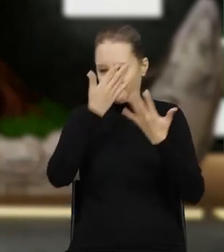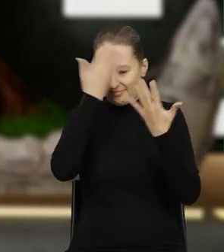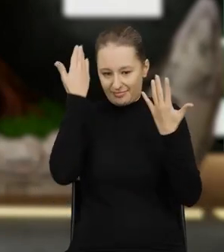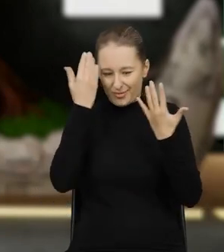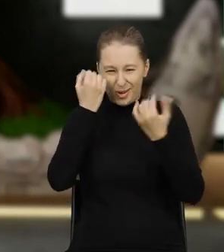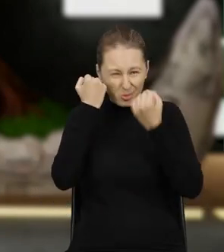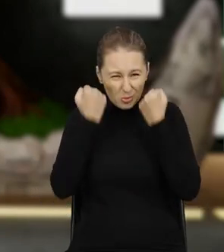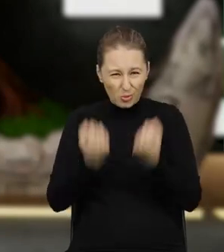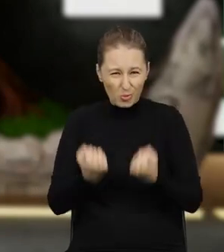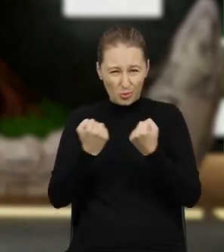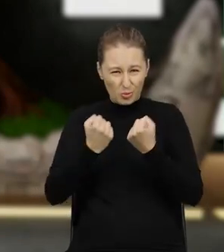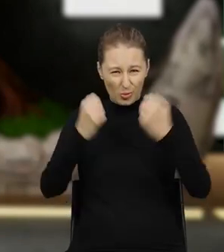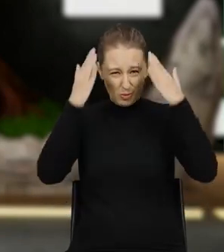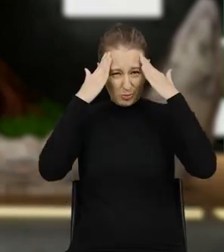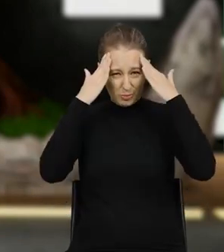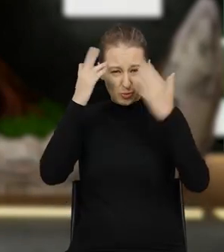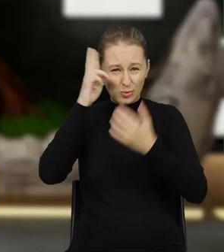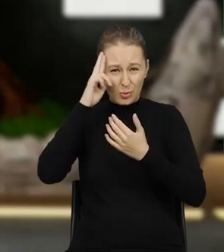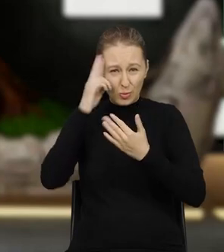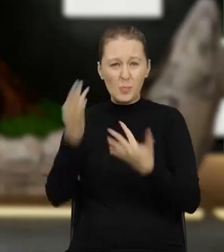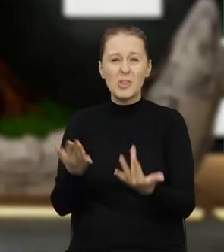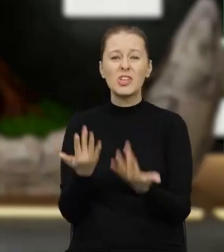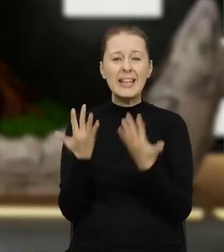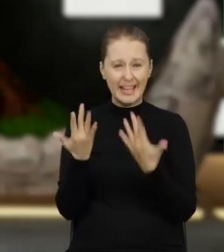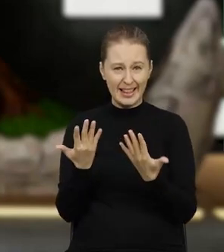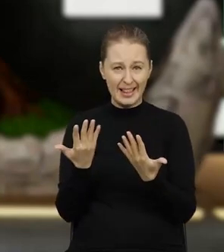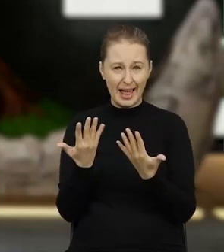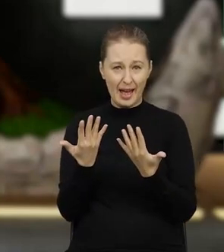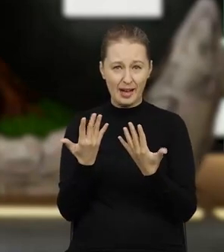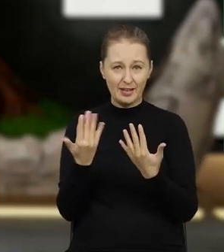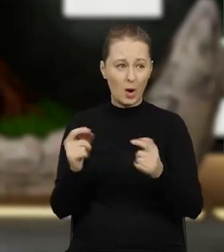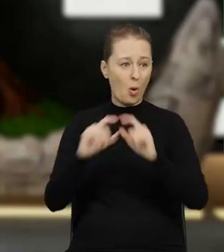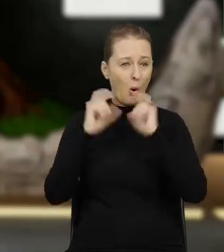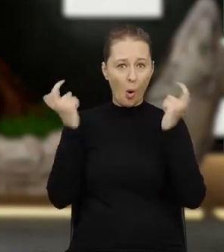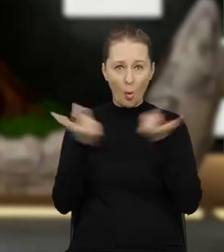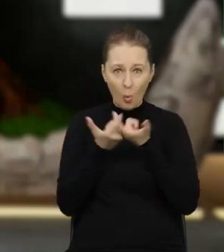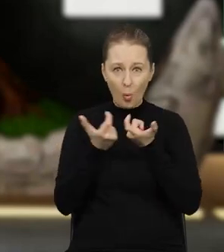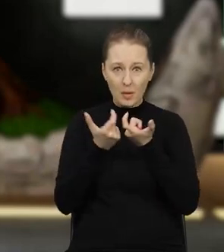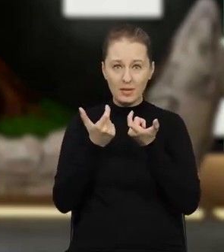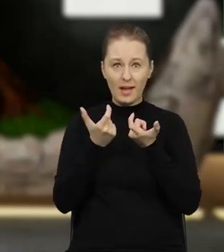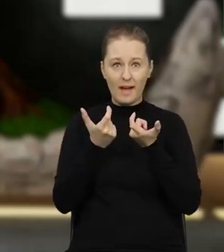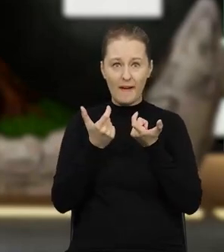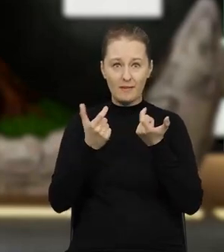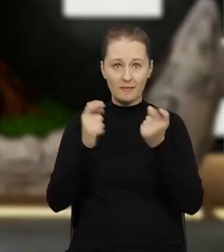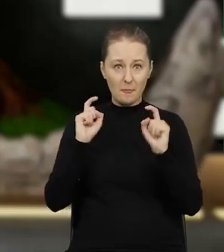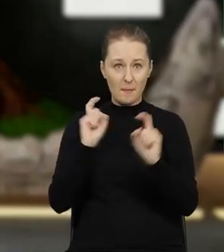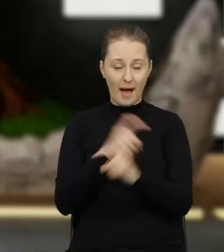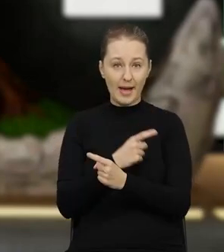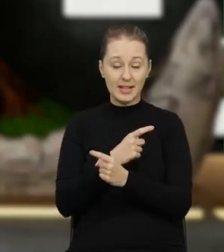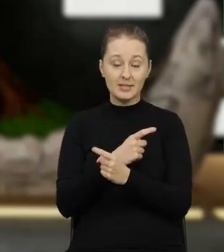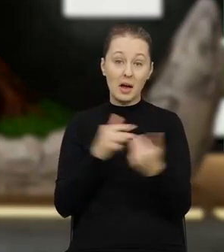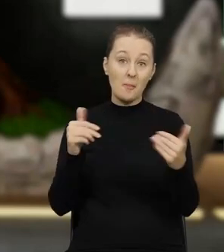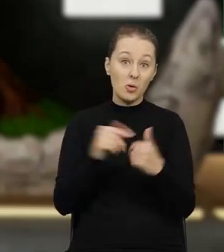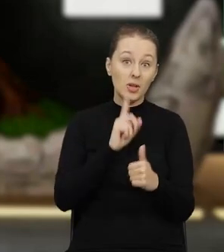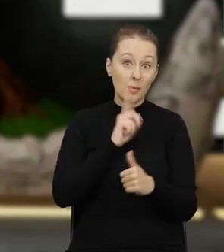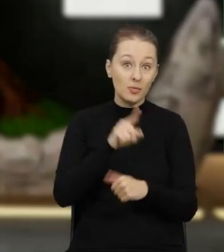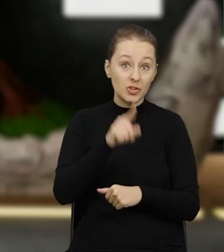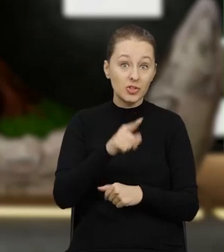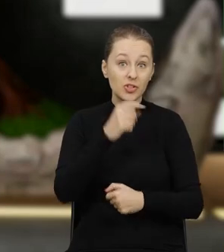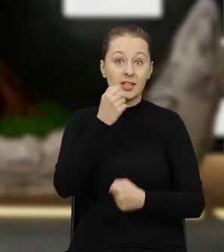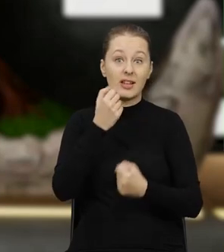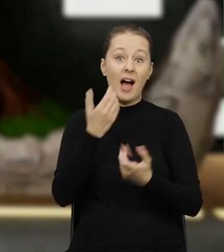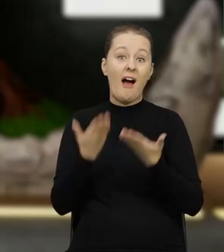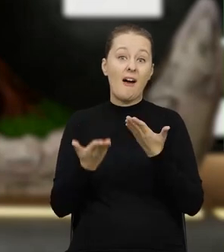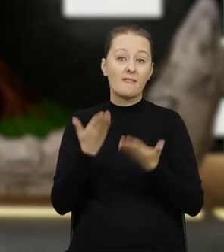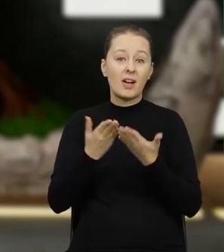bardzo potrafią sobie uzmysłowić, ile to jest w skali kraju. W skali kraju możemy powiedzieć, że ta